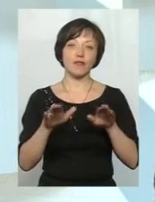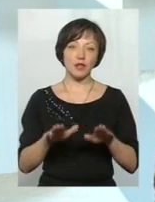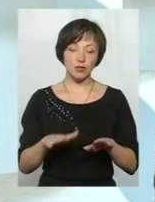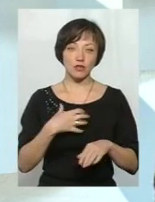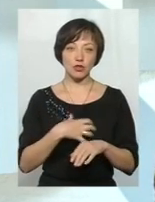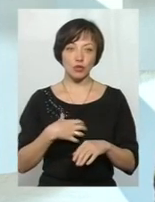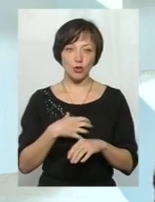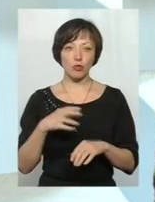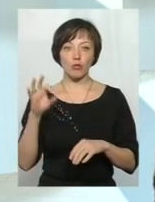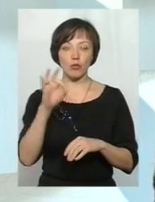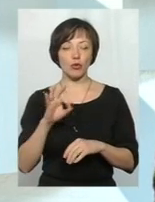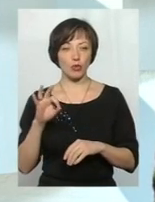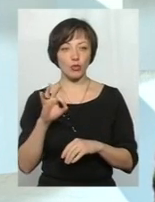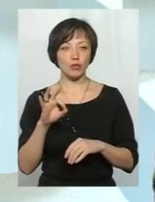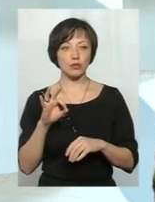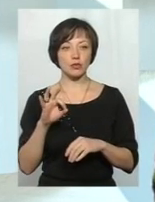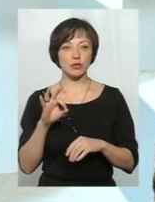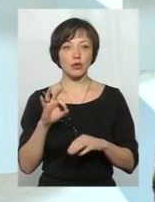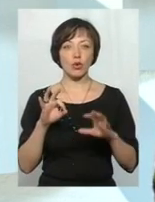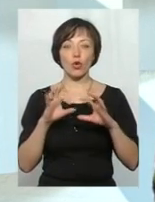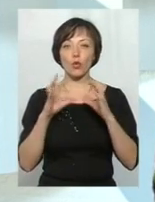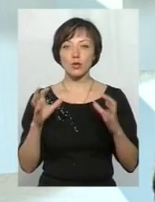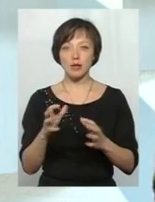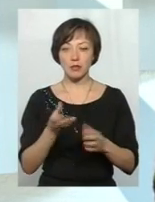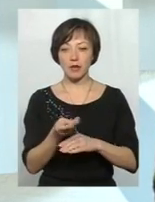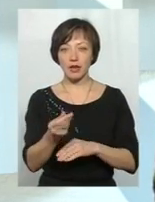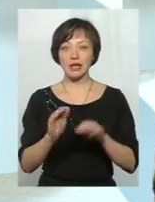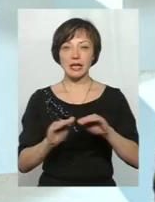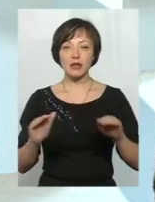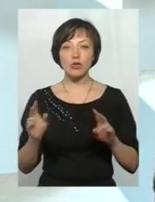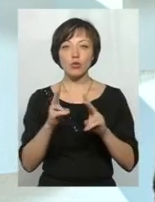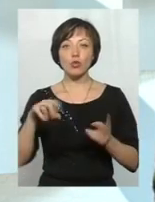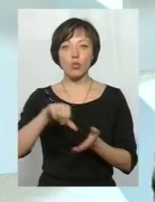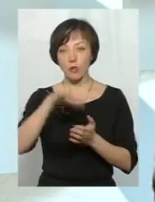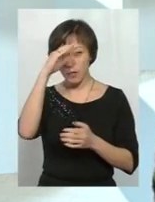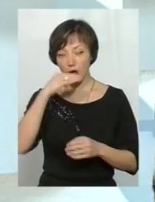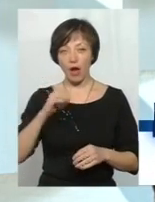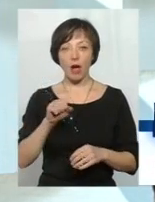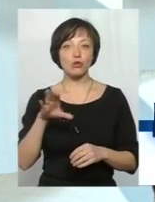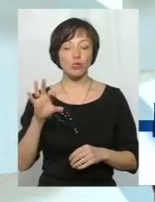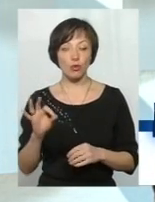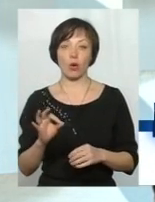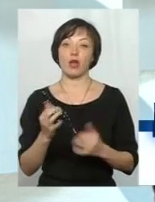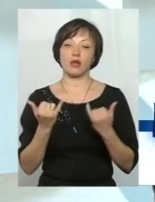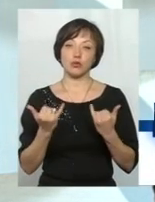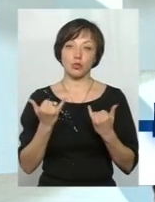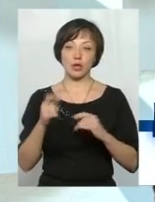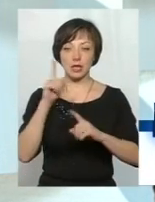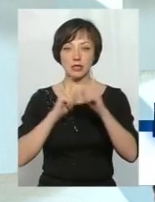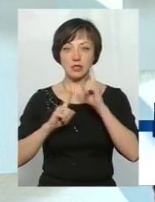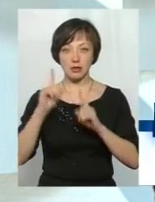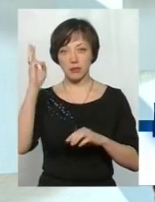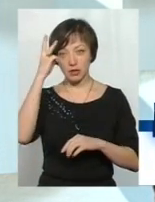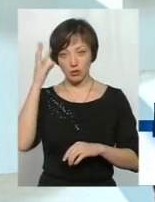щодо отримання дітям, батьки, яких брали участь в проведенні антитерористичної операції. Також нами сьогодні на засіданні